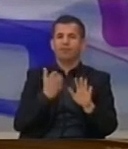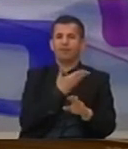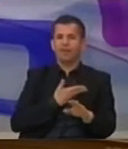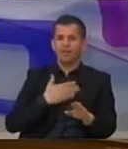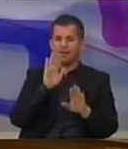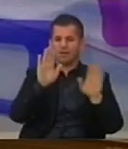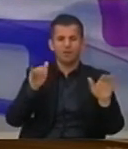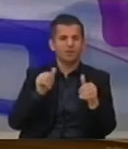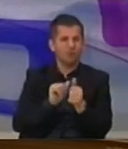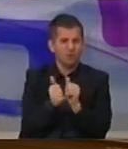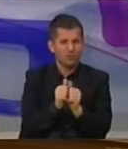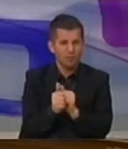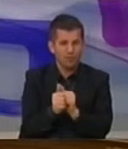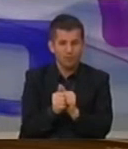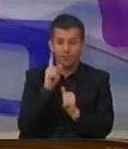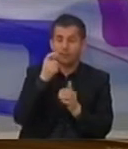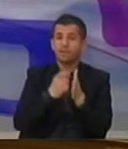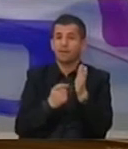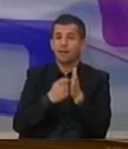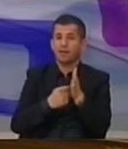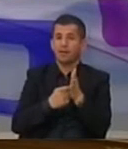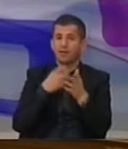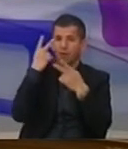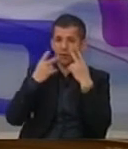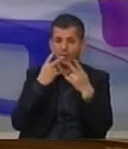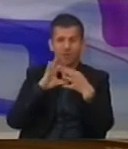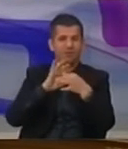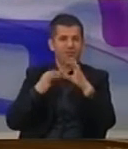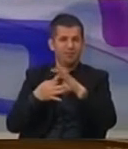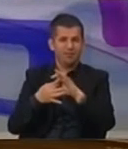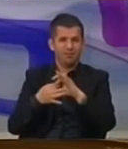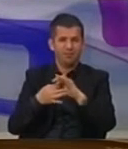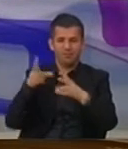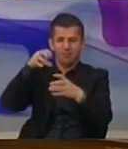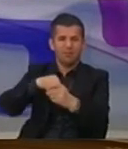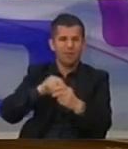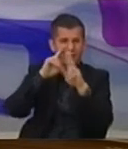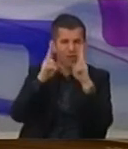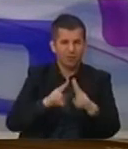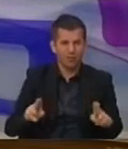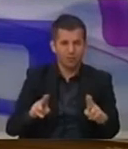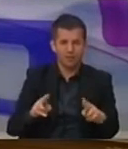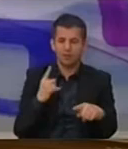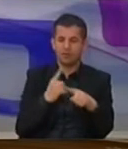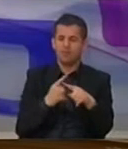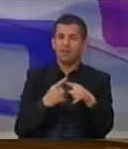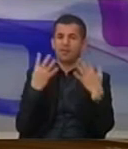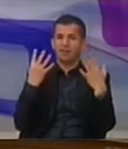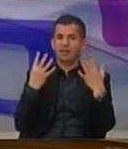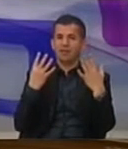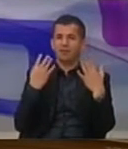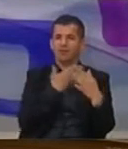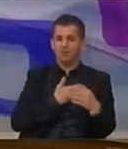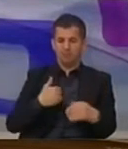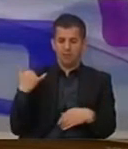sportive. Pasë ndarësimit të Komitetit të Olimpik të Kosovës në Komitetin Olimpik nërkomtar dhe të nënd federatave që